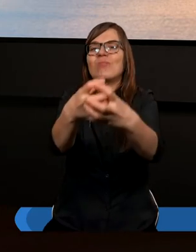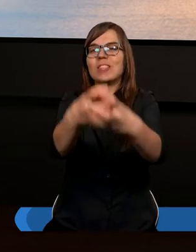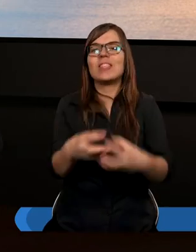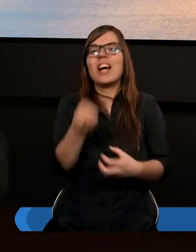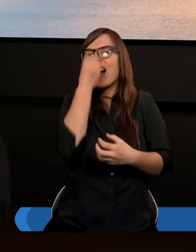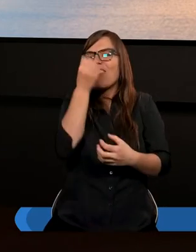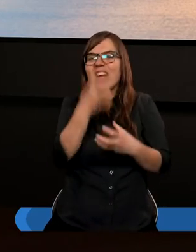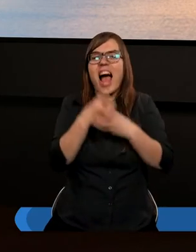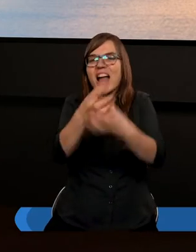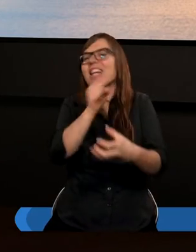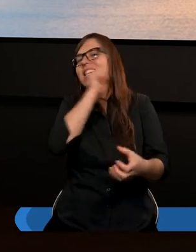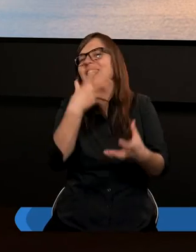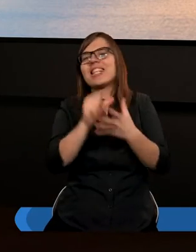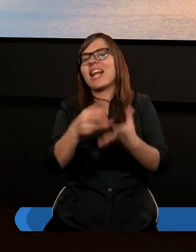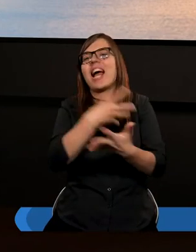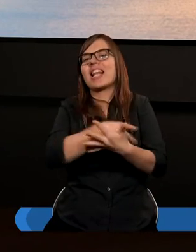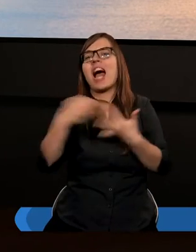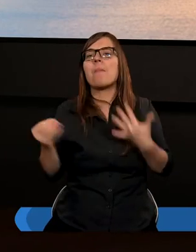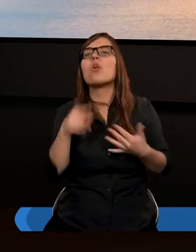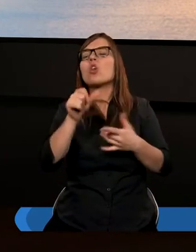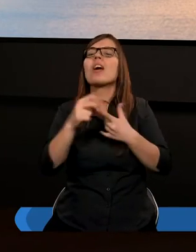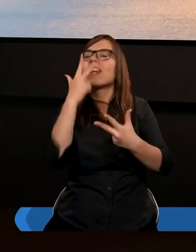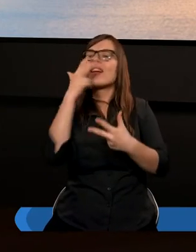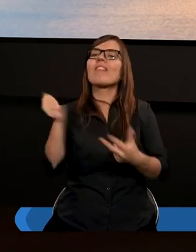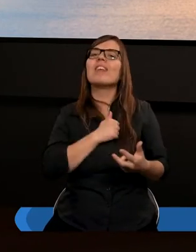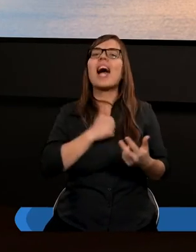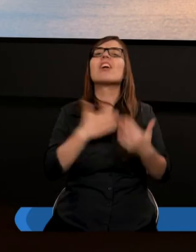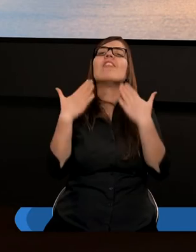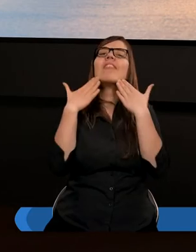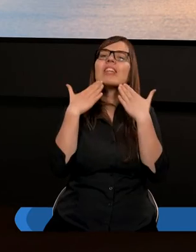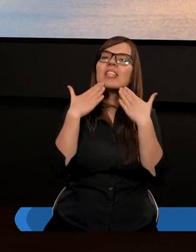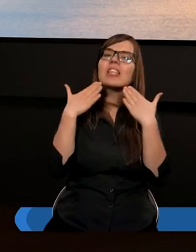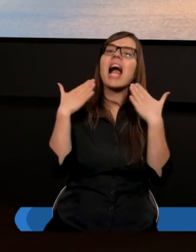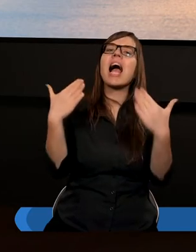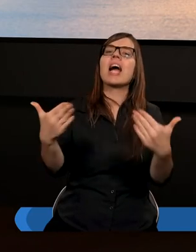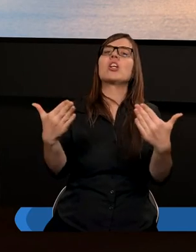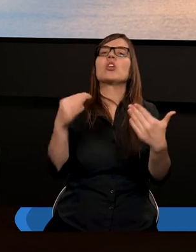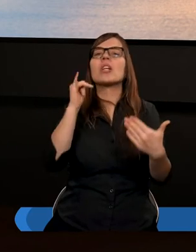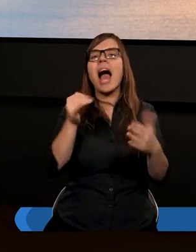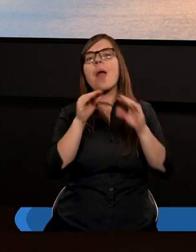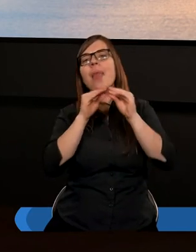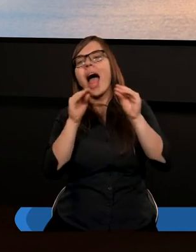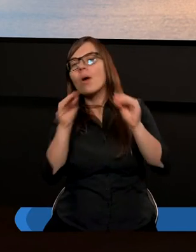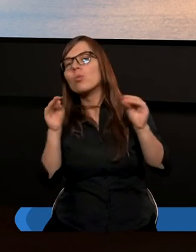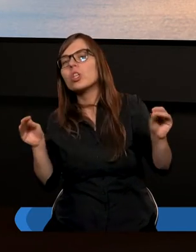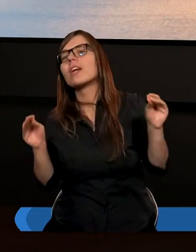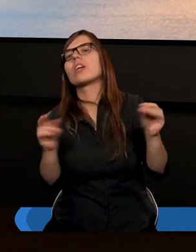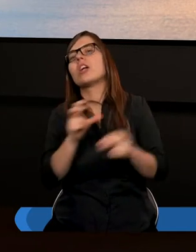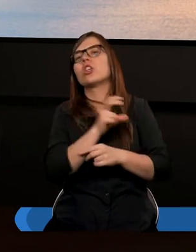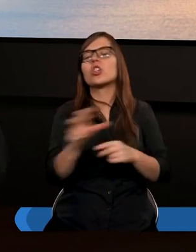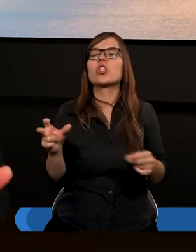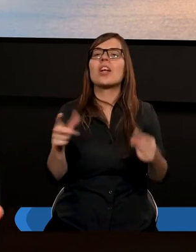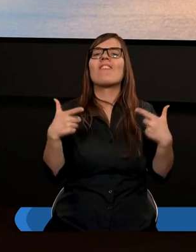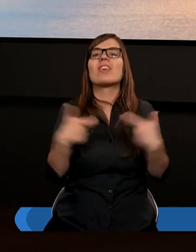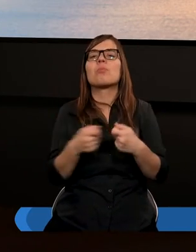kwiatów nigdy nie jest zapłatą. To jest takie wyrażenie wdzięczności jak nauczycielowi czy